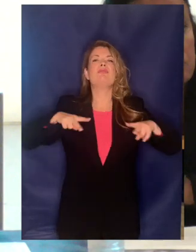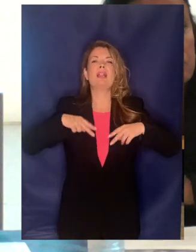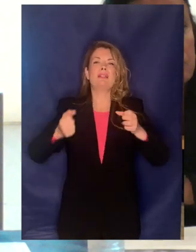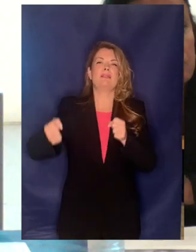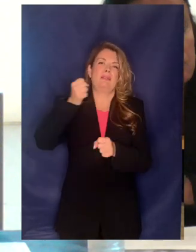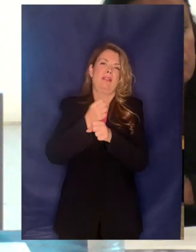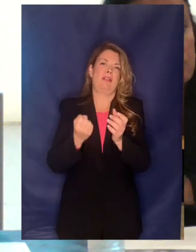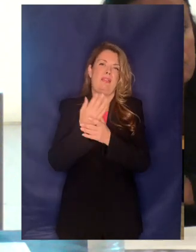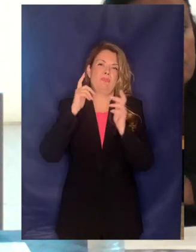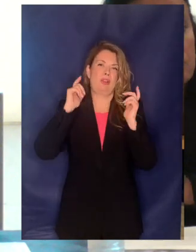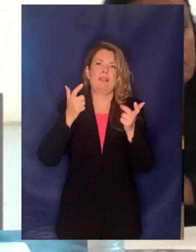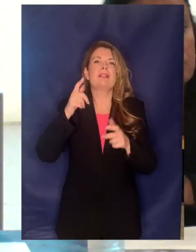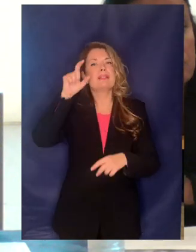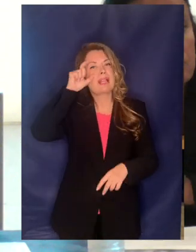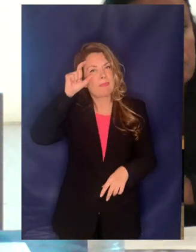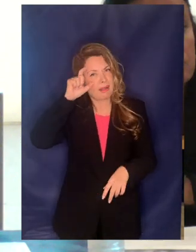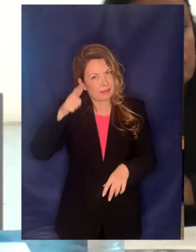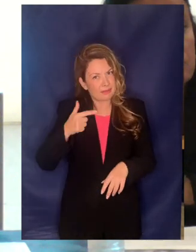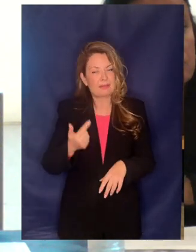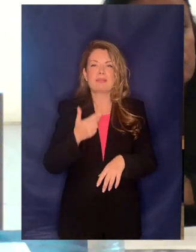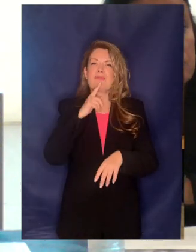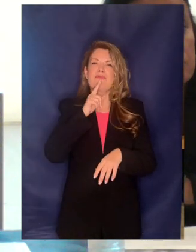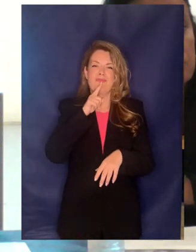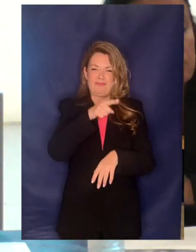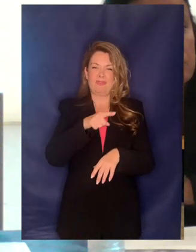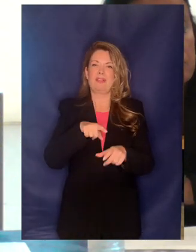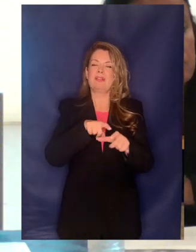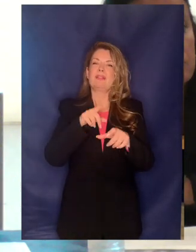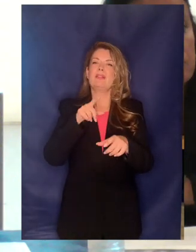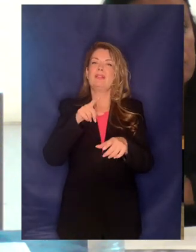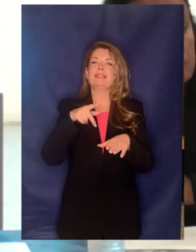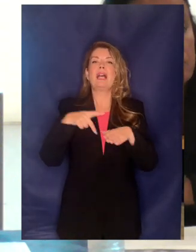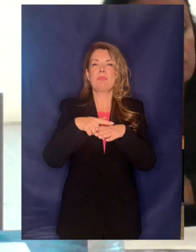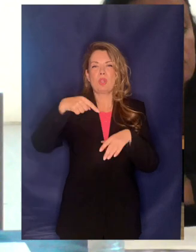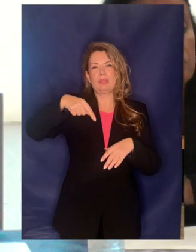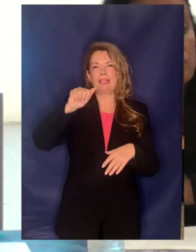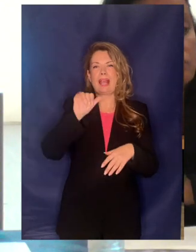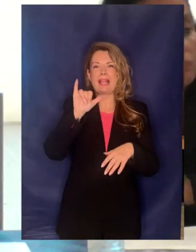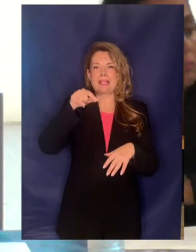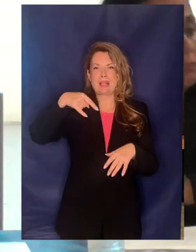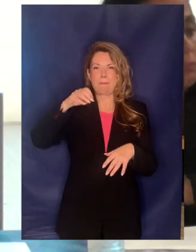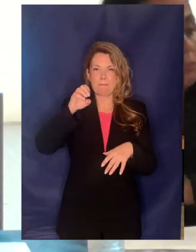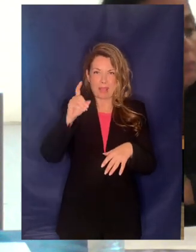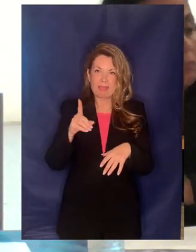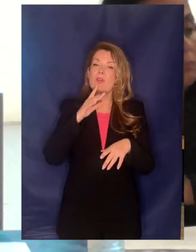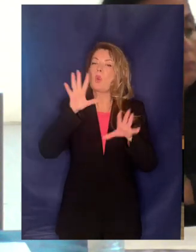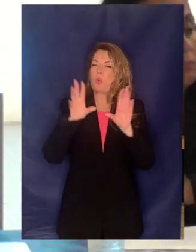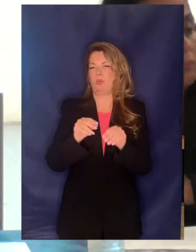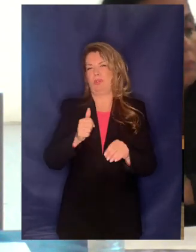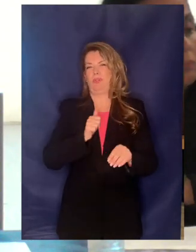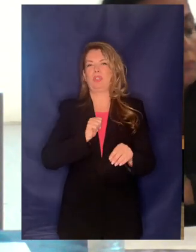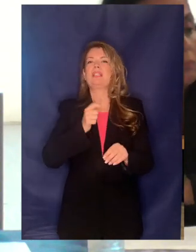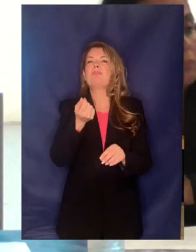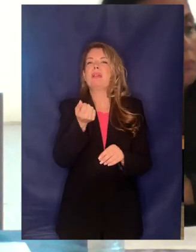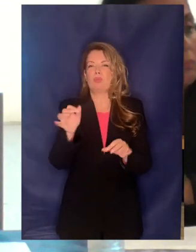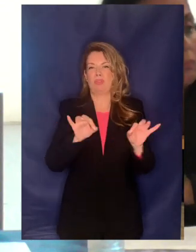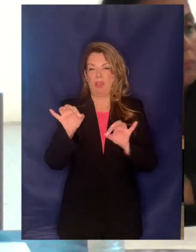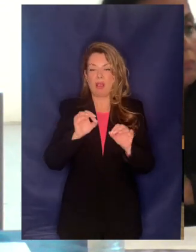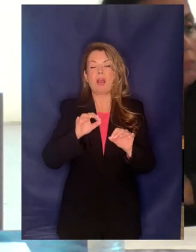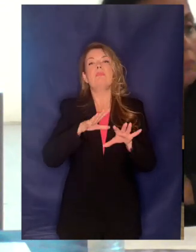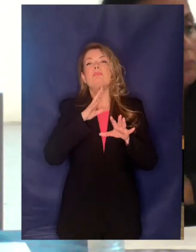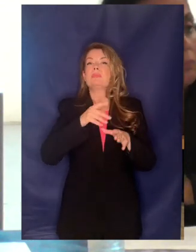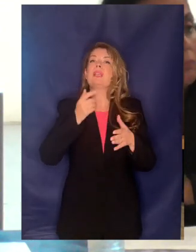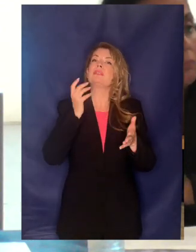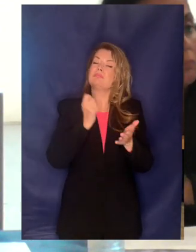ότι στο ΤΑΙΠΕΔ το Ταμείο Αποκρατικοποιήσεων Ιδιωτικής Περουσίας του Δημοσίου καταλαμβάνει το 61